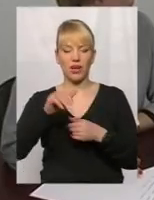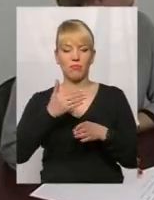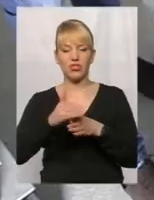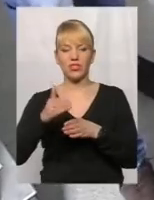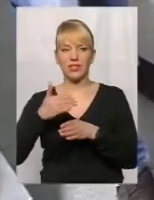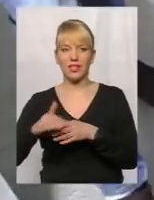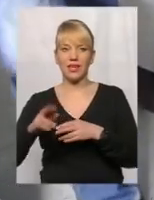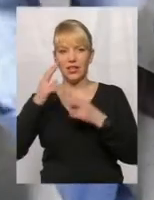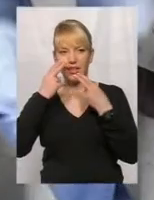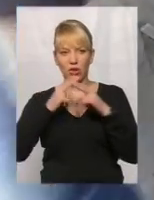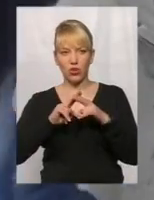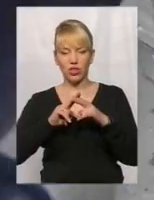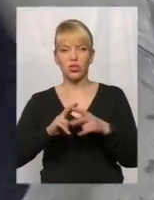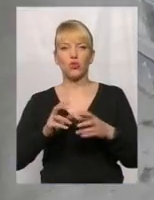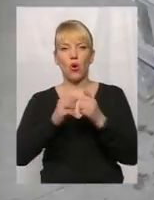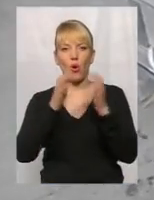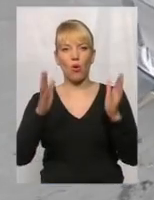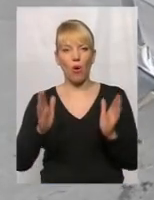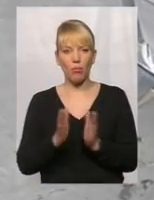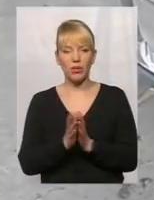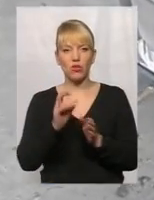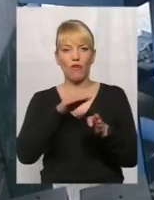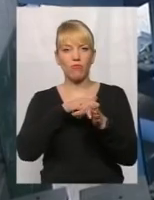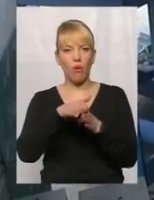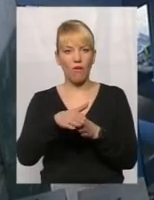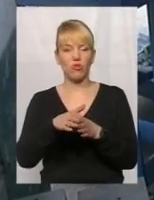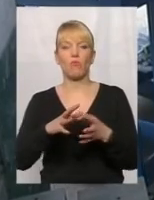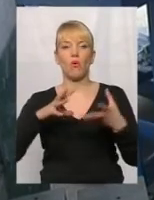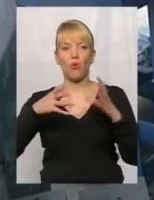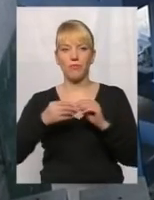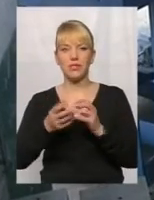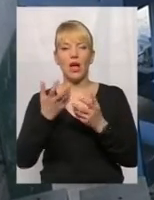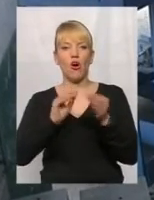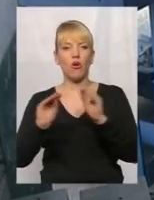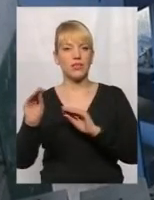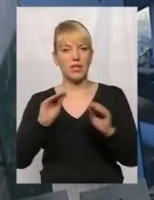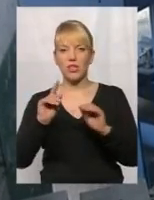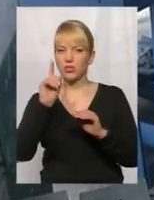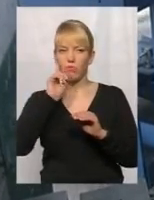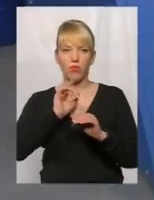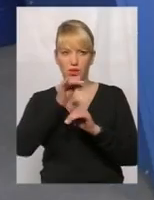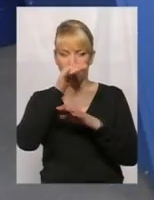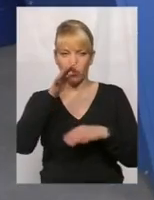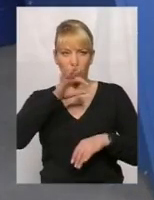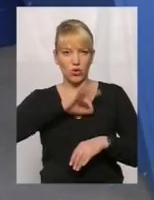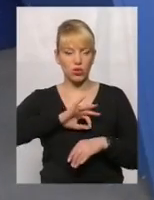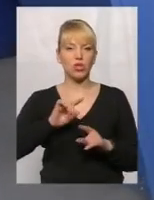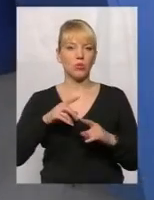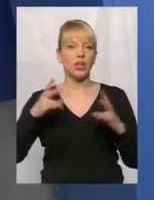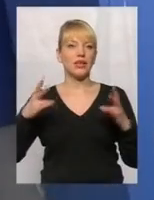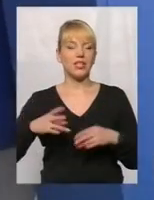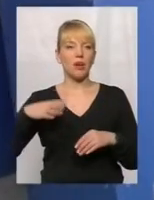комплексу. Однак в повному обсязі. Оснащення використовуватися поки що не може. Адже необхідно